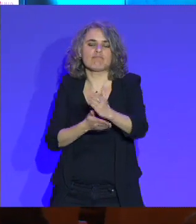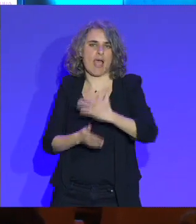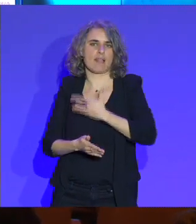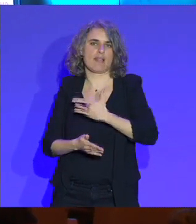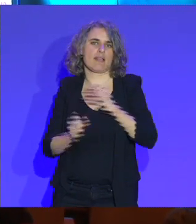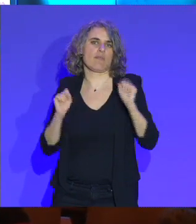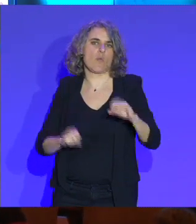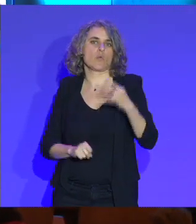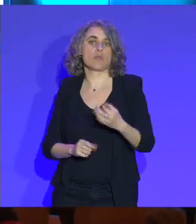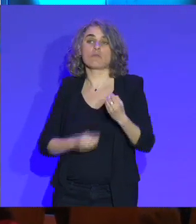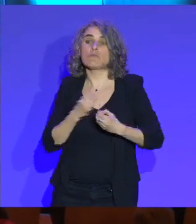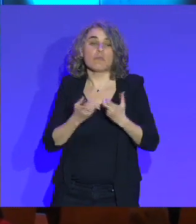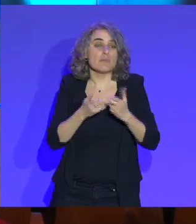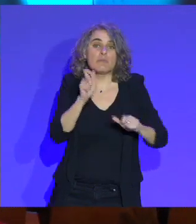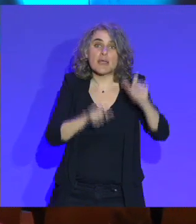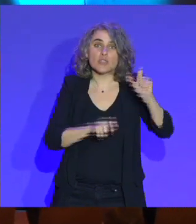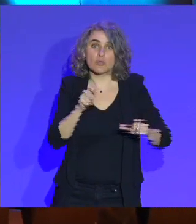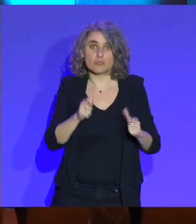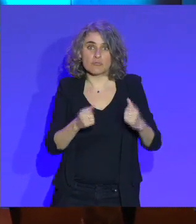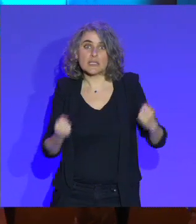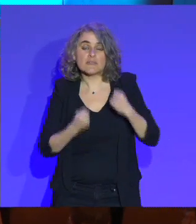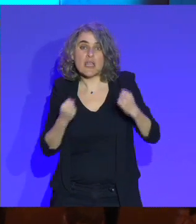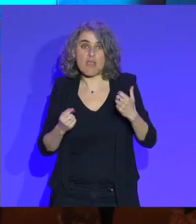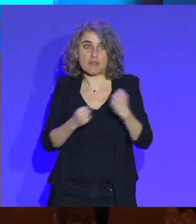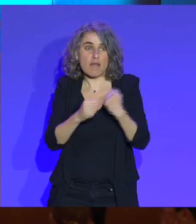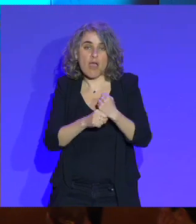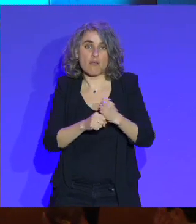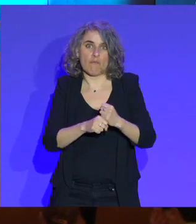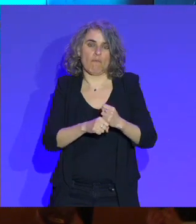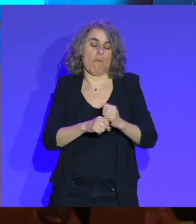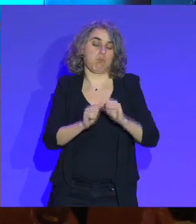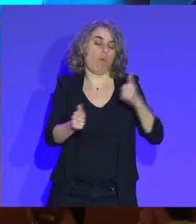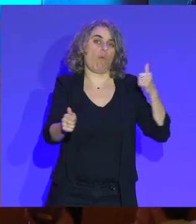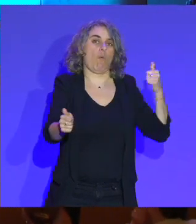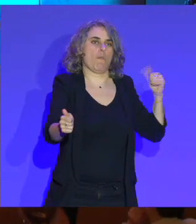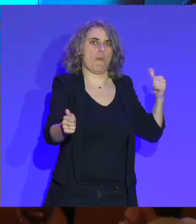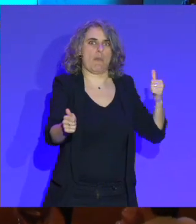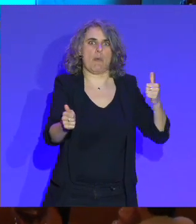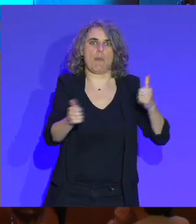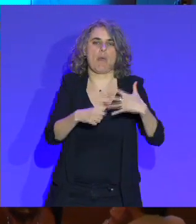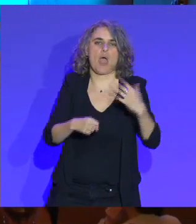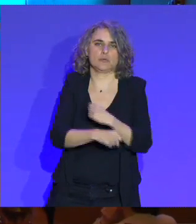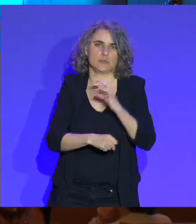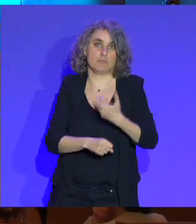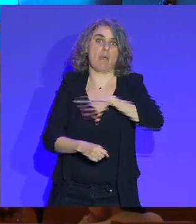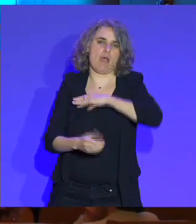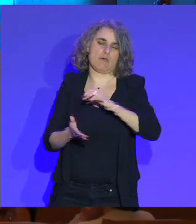ou pour des gens qui sont éloignés de l'activité économique et qui retrouvent du sens à leur vie. Donc,